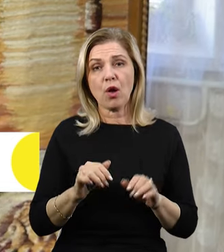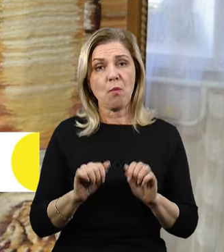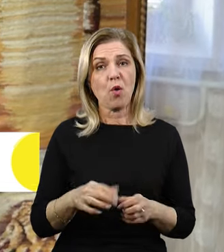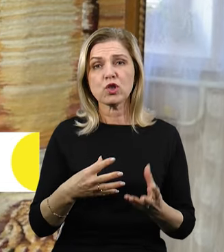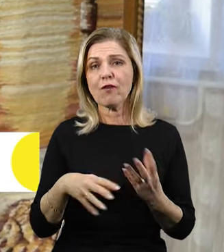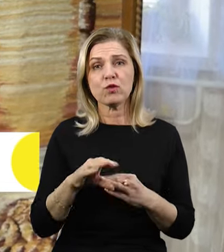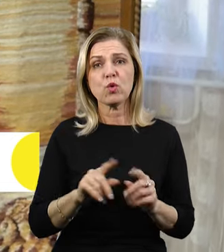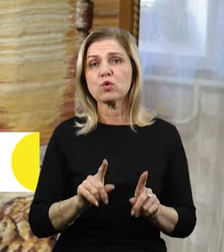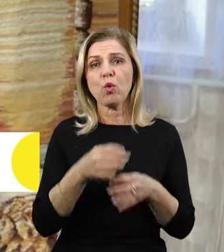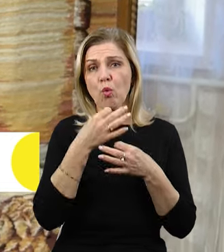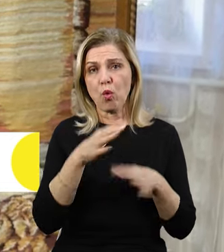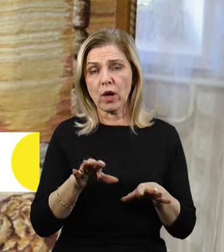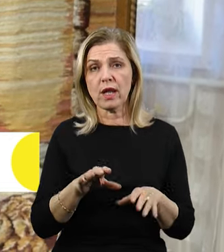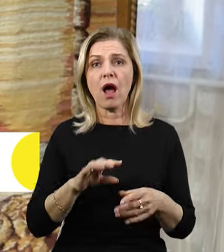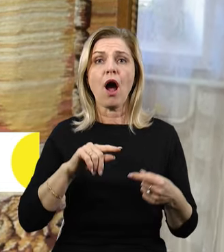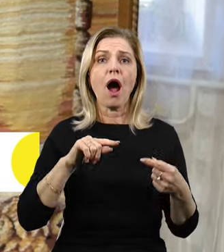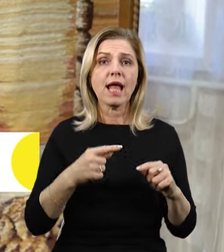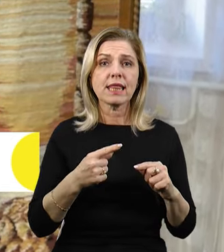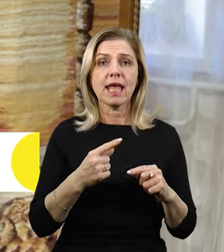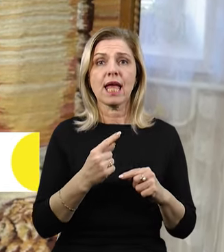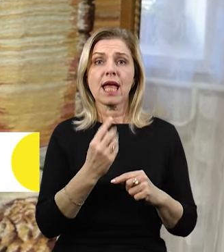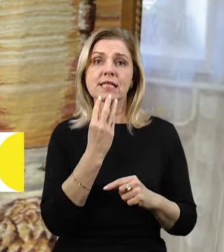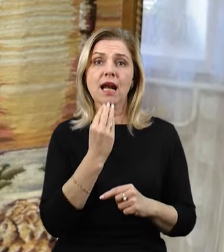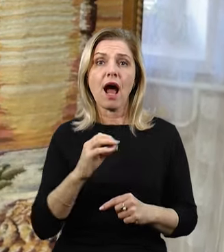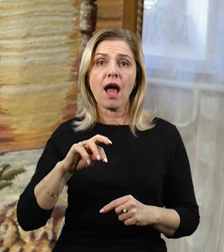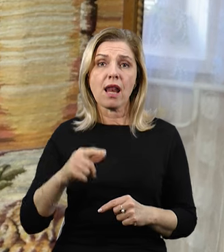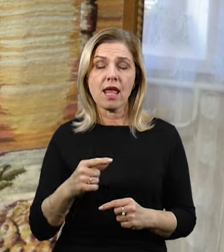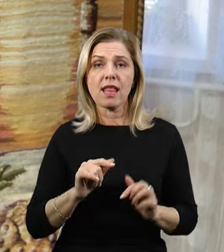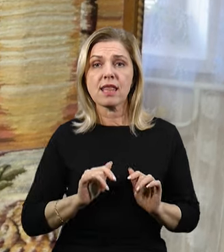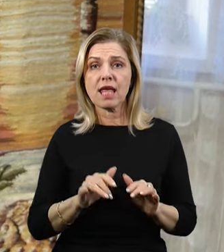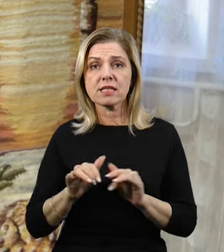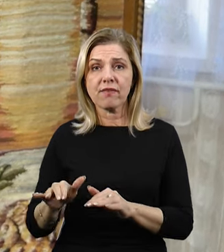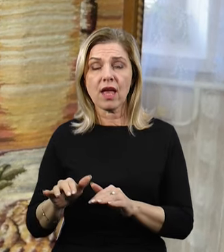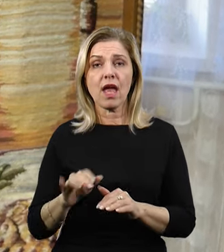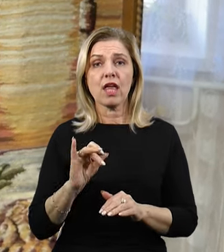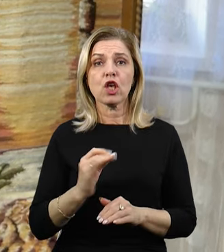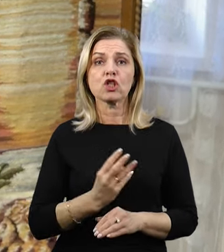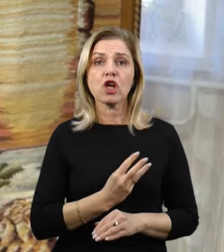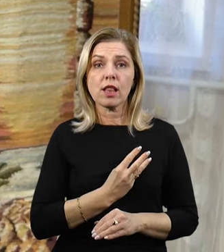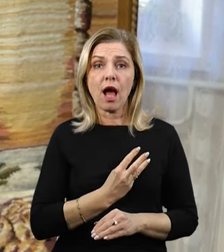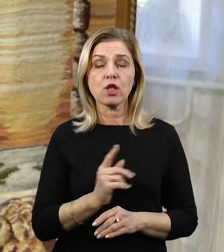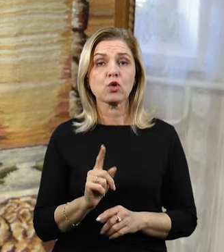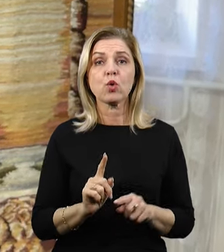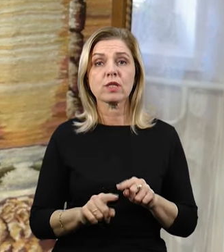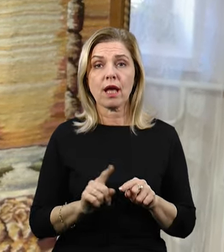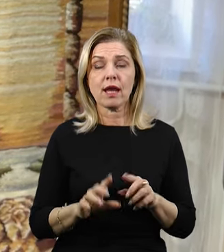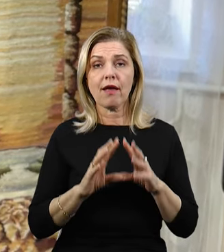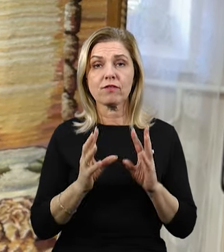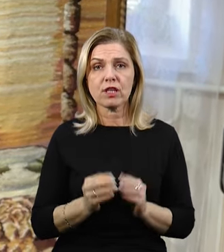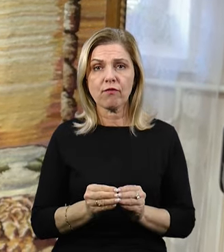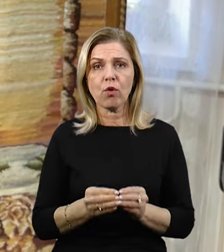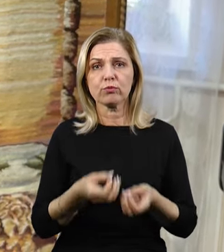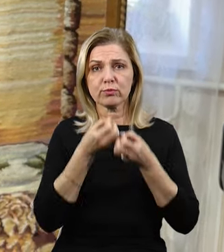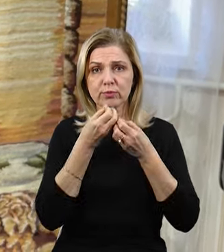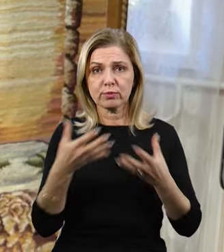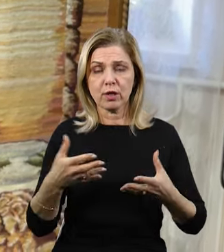антисемитських действий, от антиизраїльських действий, от желання, що, скорей всього, розжечь